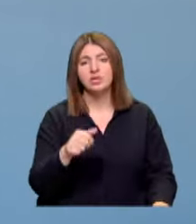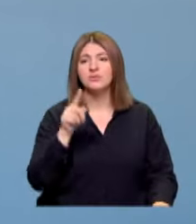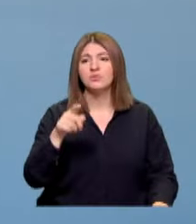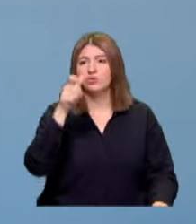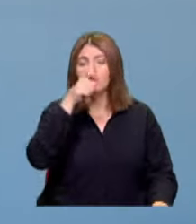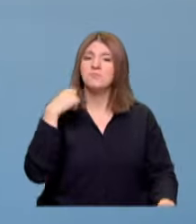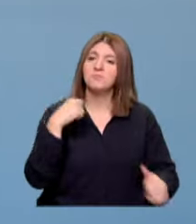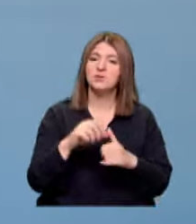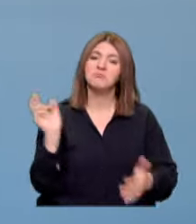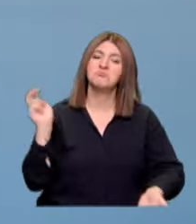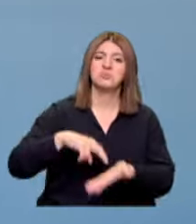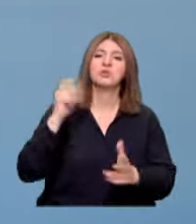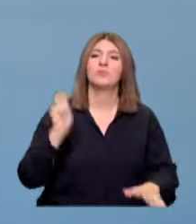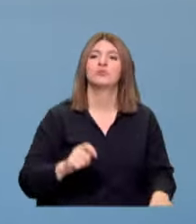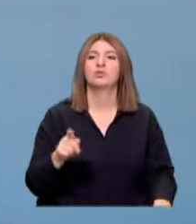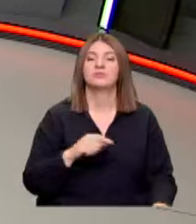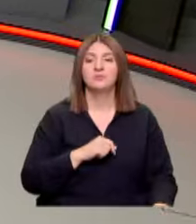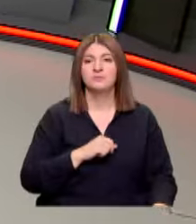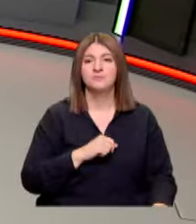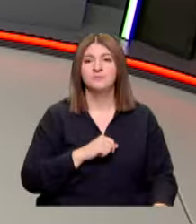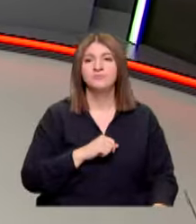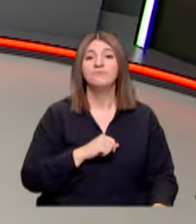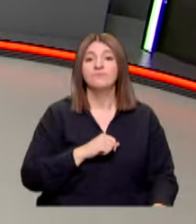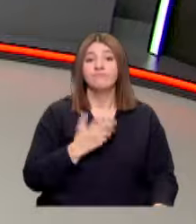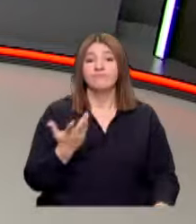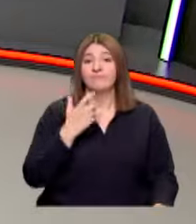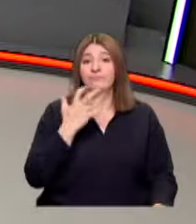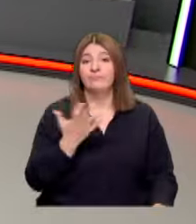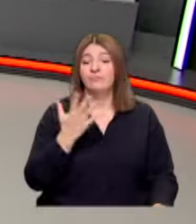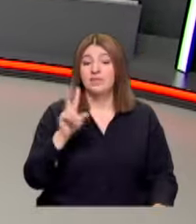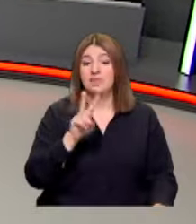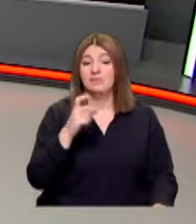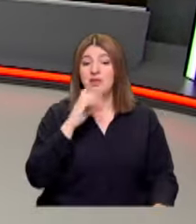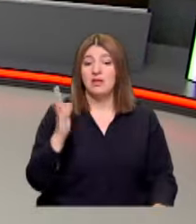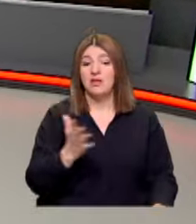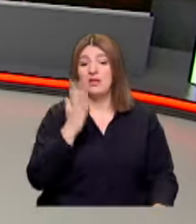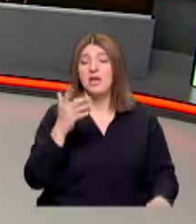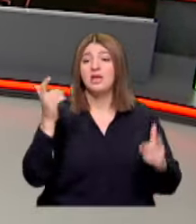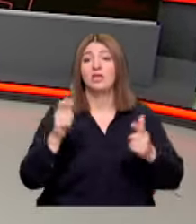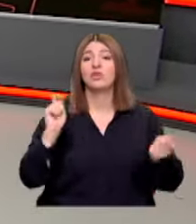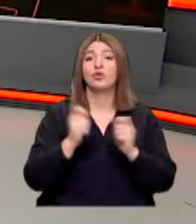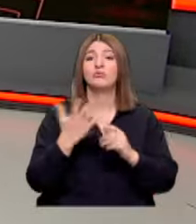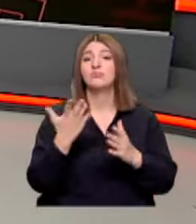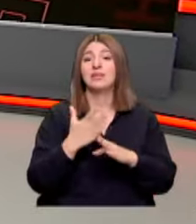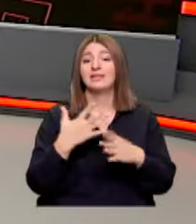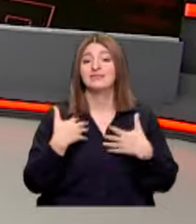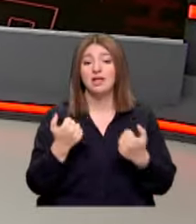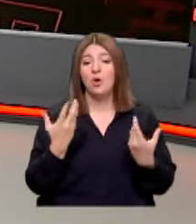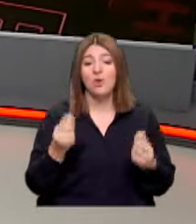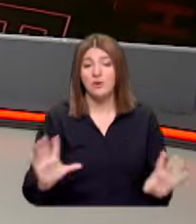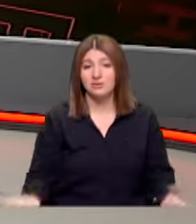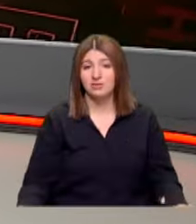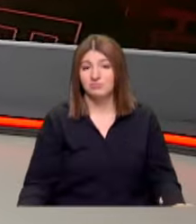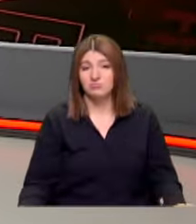bu ülkeyi bir kez daha ayağa kaldıracağız İşte yıllardır, 20 yıldır kentsel dönüşüm neden sağlıklı bir şekilde